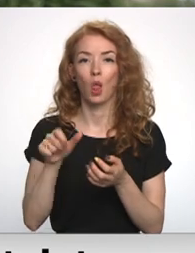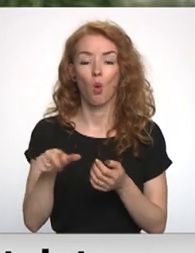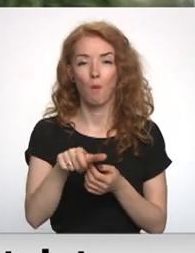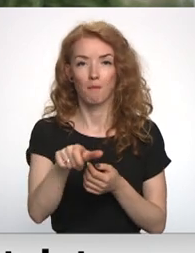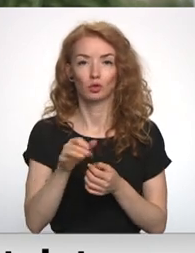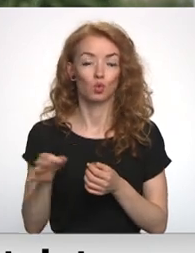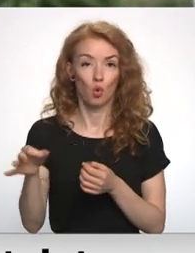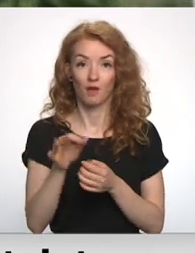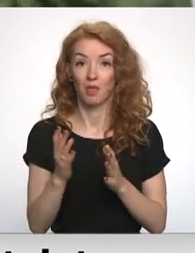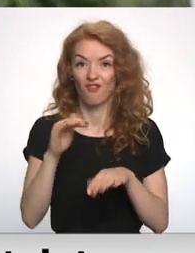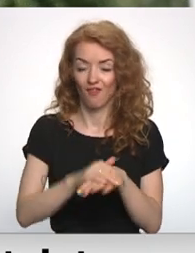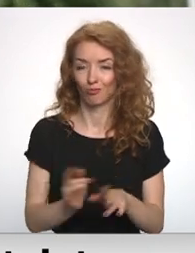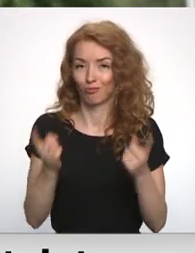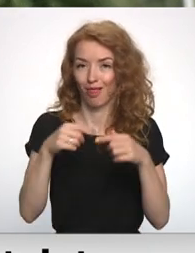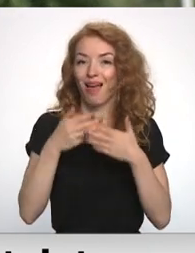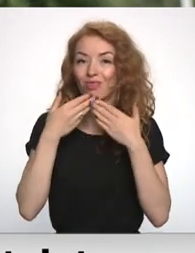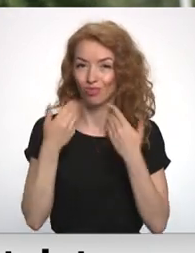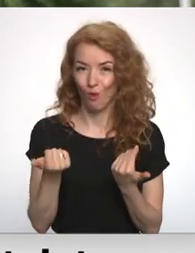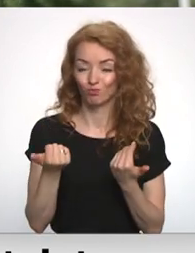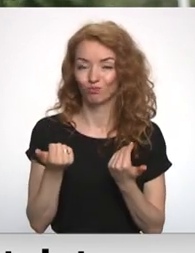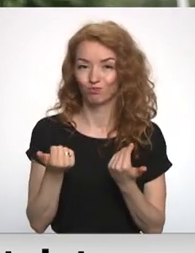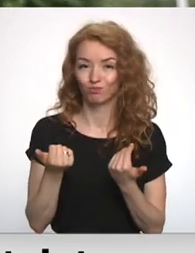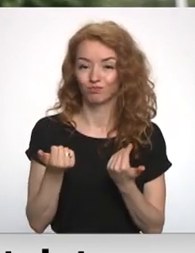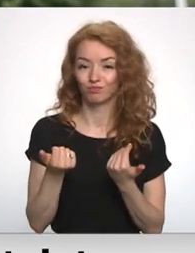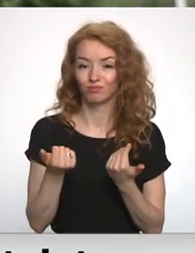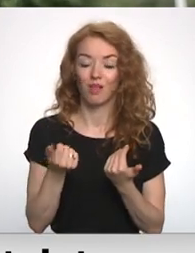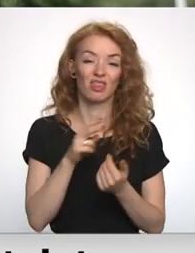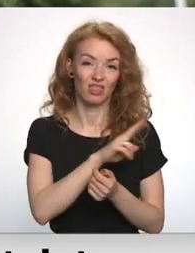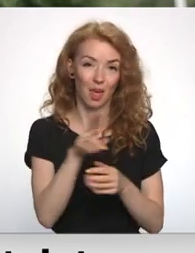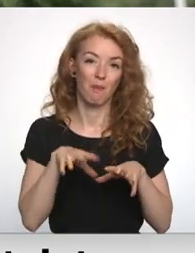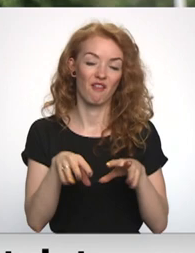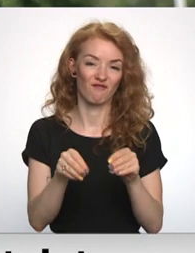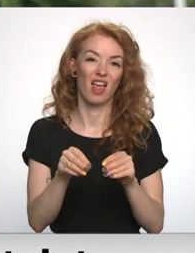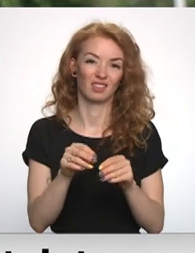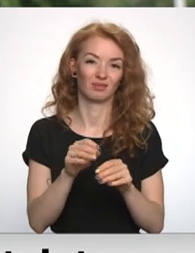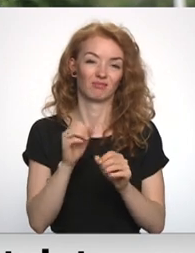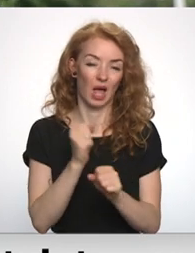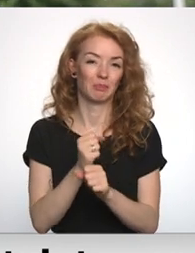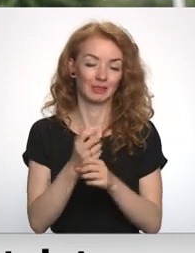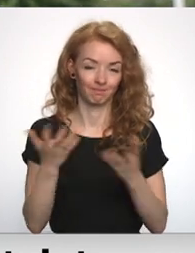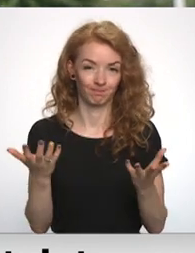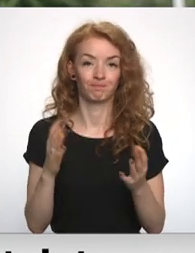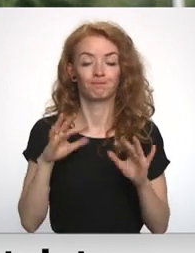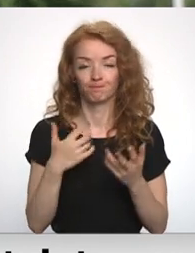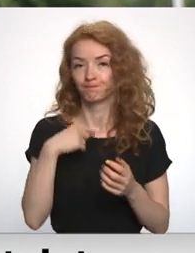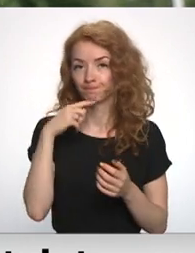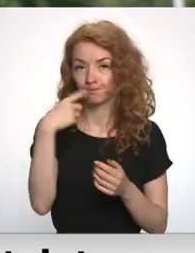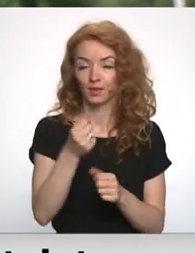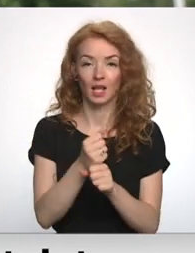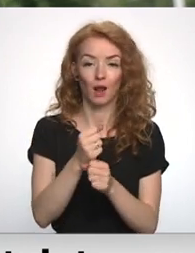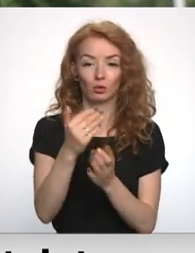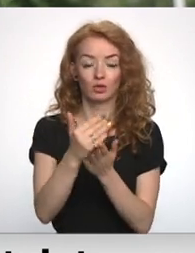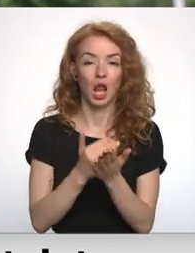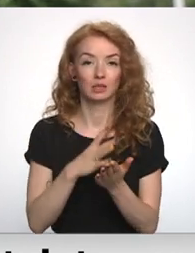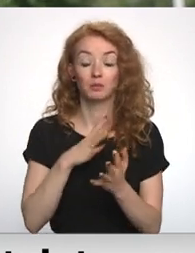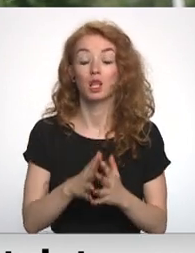kur šeit nebār šobrēd nav. Tā kā neizdarība, varam tā definiēt, bet ja kurā gadījumā es uzceru to, ka darbu sarakstība ir